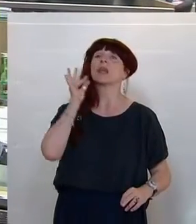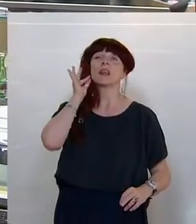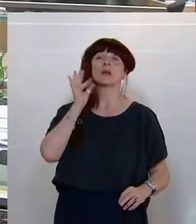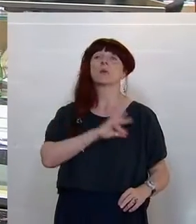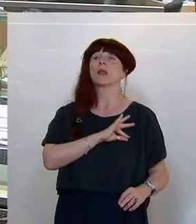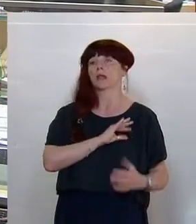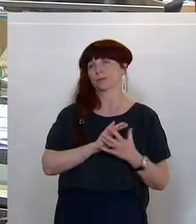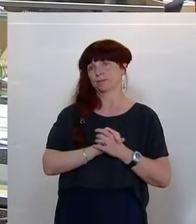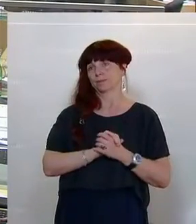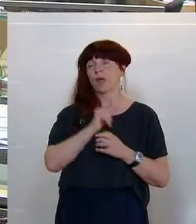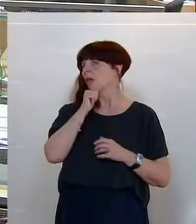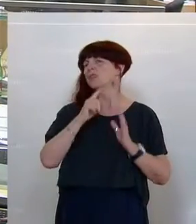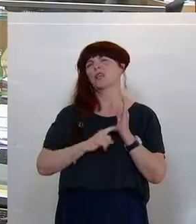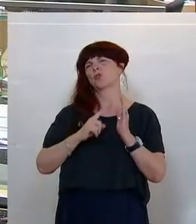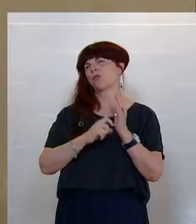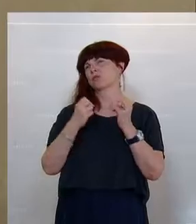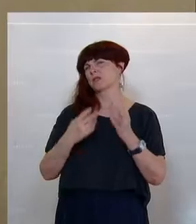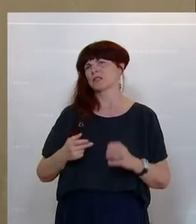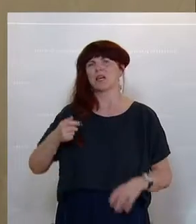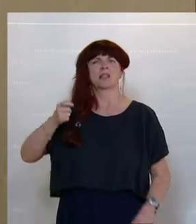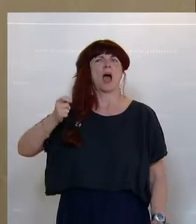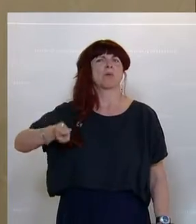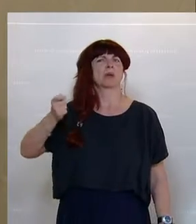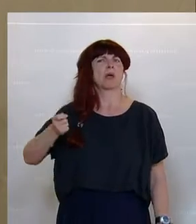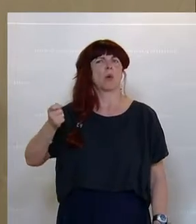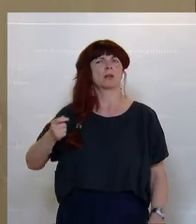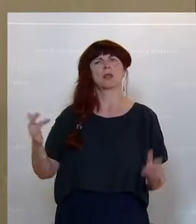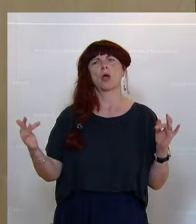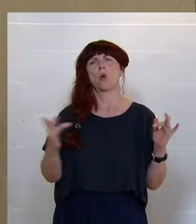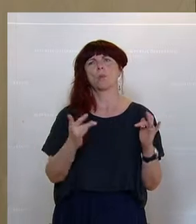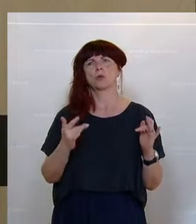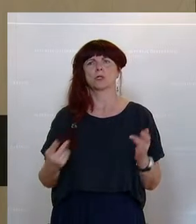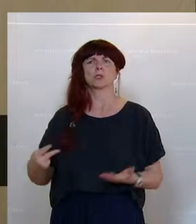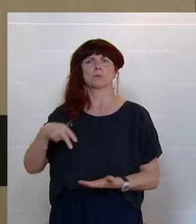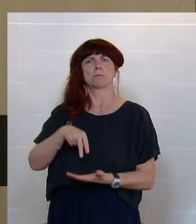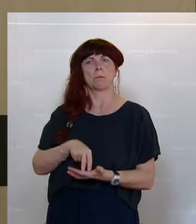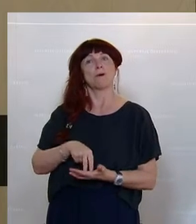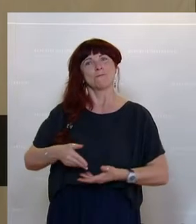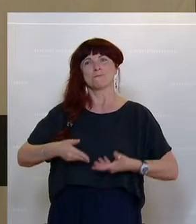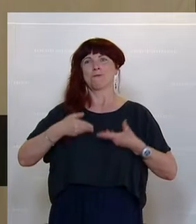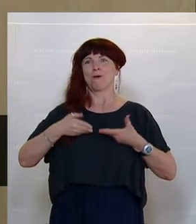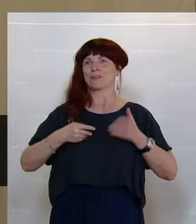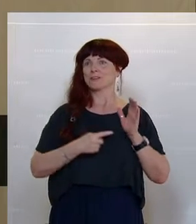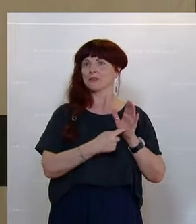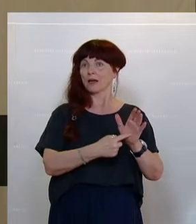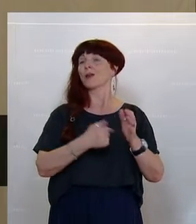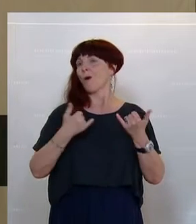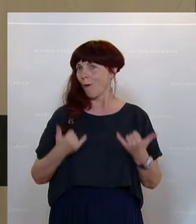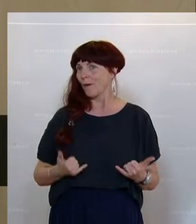so häufig der Fall, dass ein Abgeordneter der Opposition herauskommt und sich freut. Heute ist einer dieser